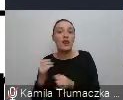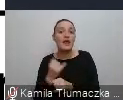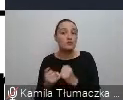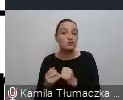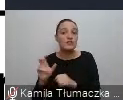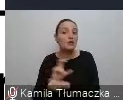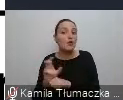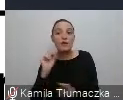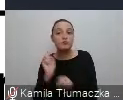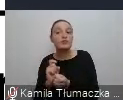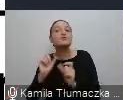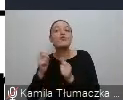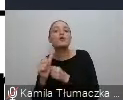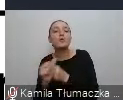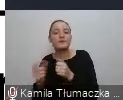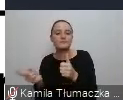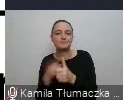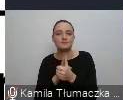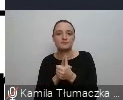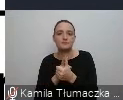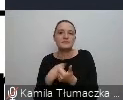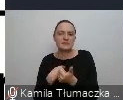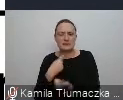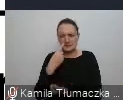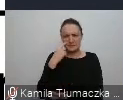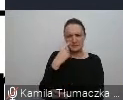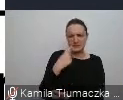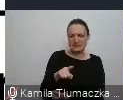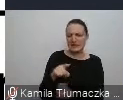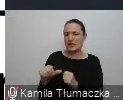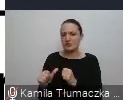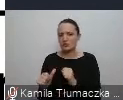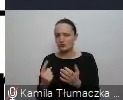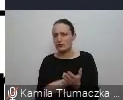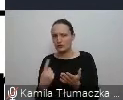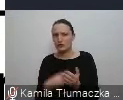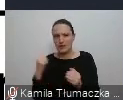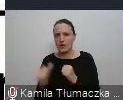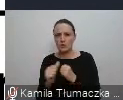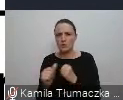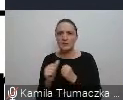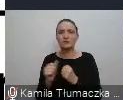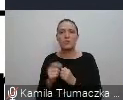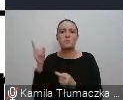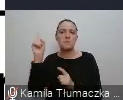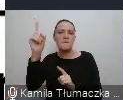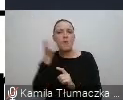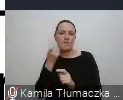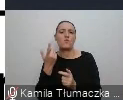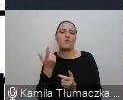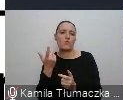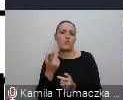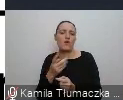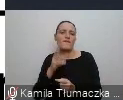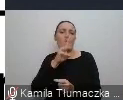jest przeciwny? Ja osobiście zauważyłam, że najczęściej stosowanym argumentem jest powoływanie się na WHO, czyli